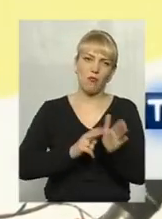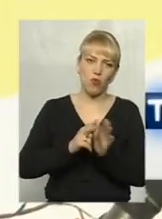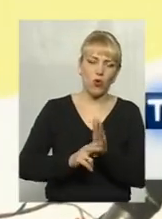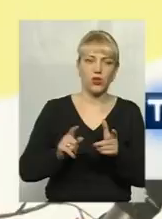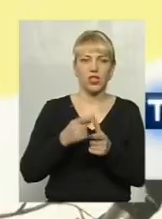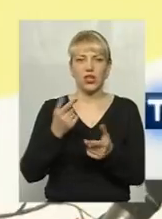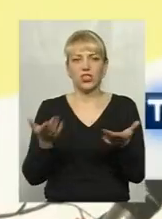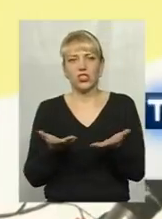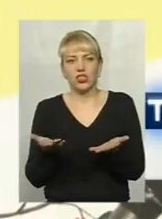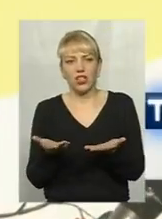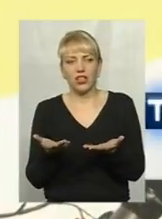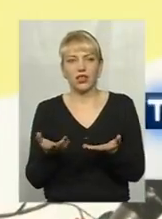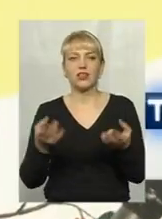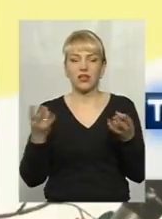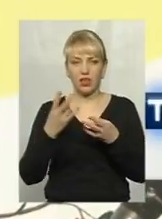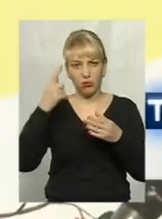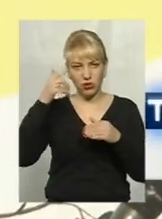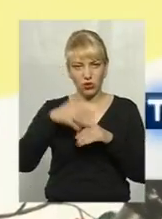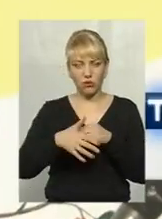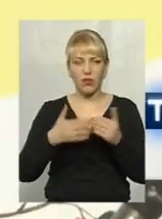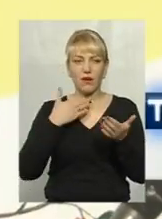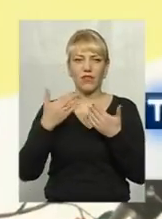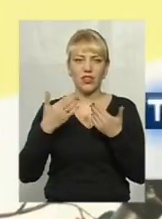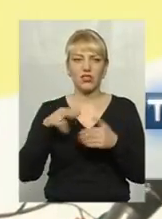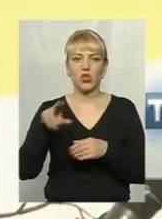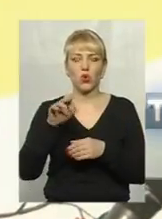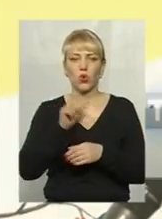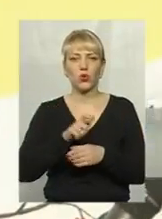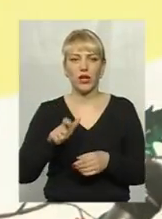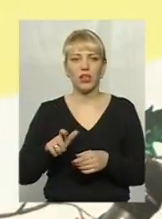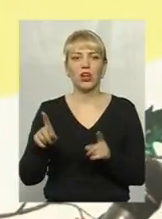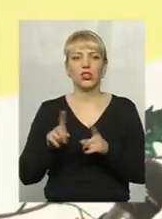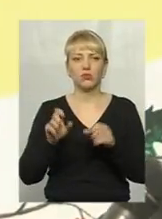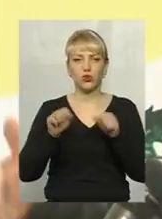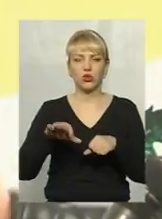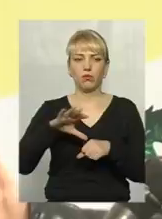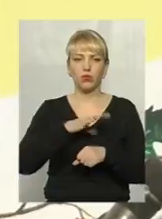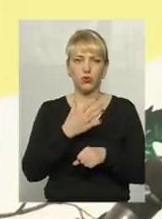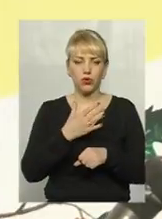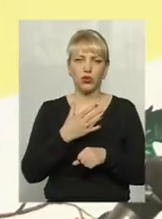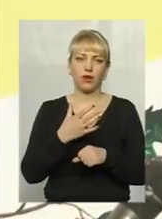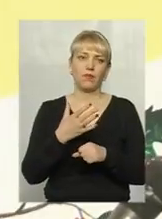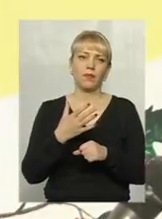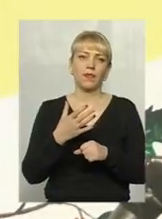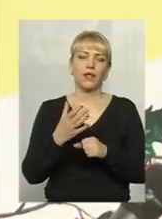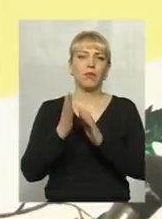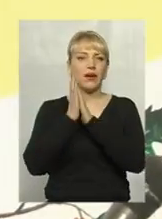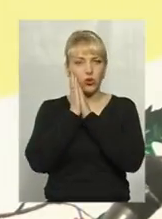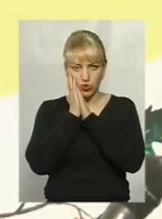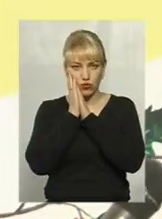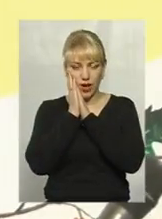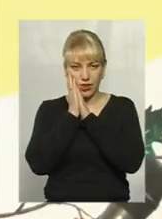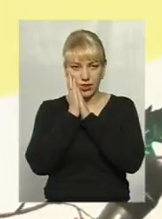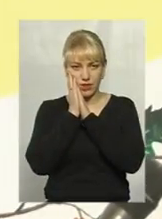треба з розумінням віднестися до людей, щоб можна було вплоть до того, щоб переночувати.